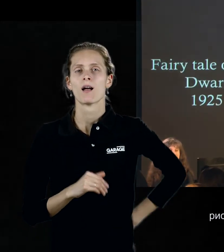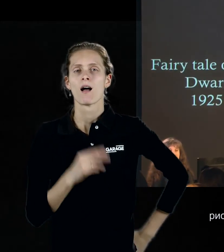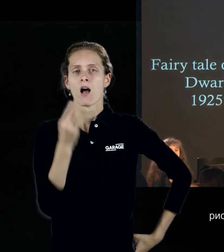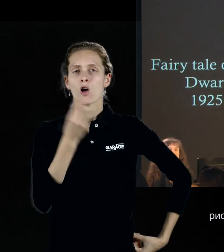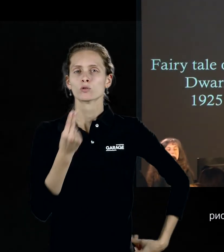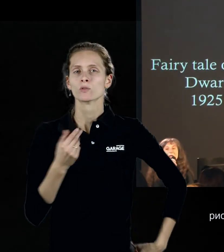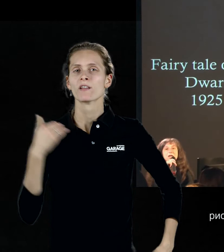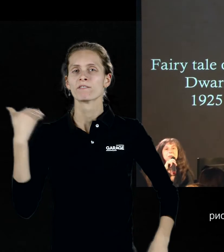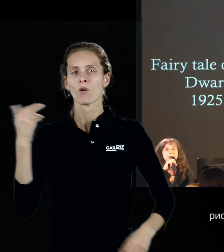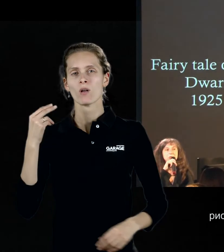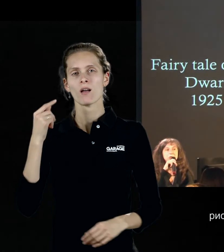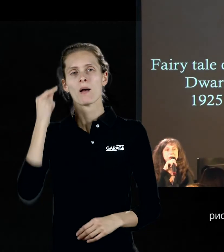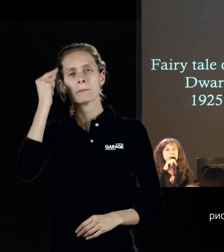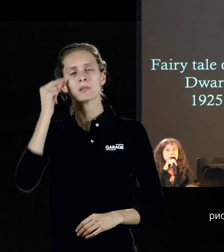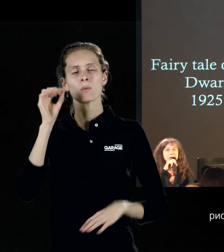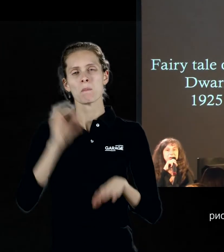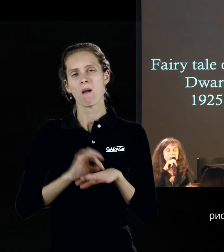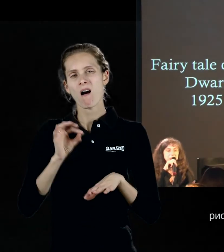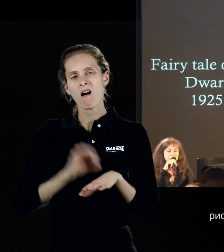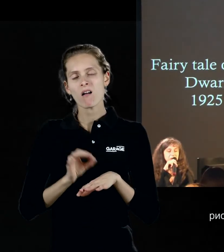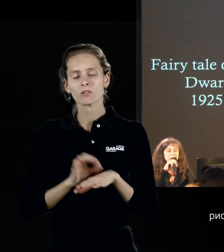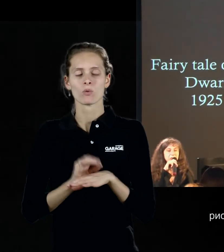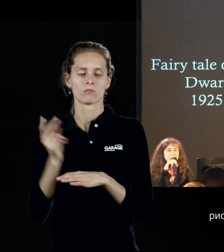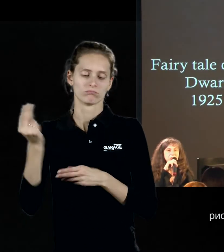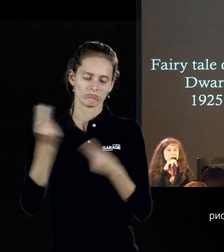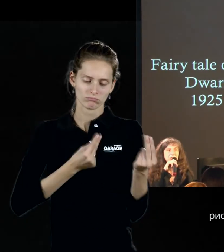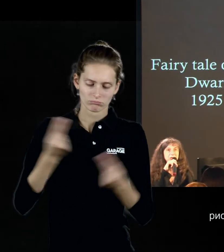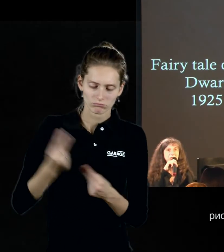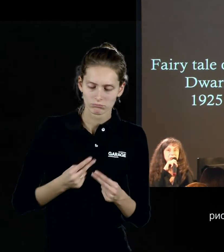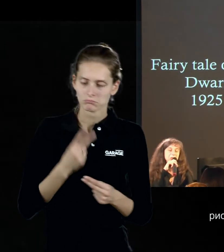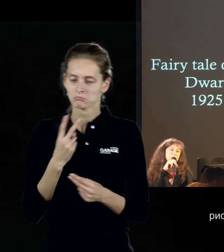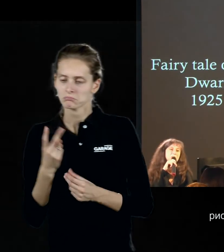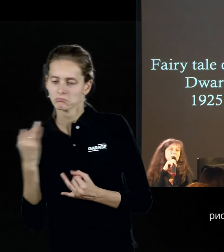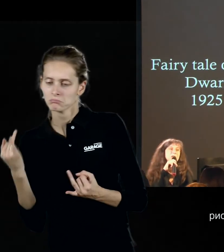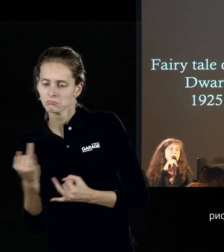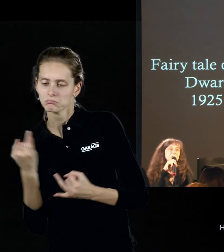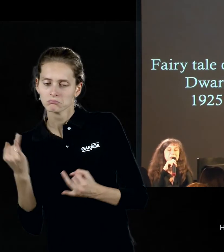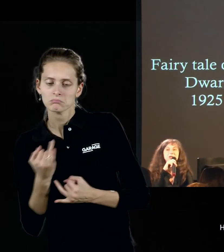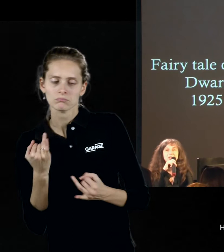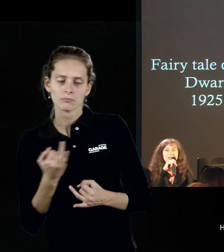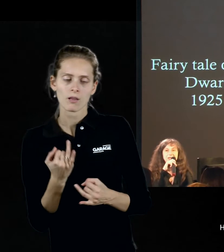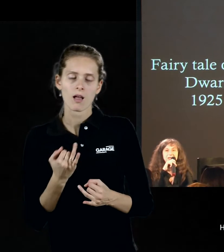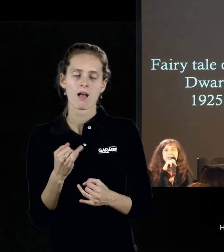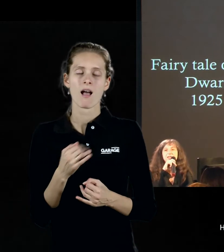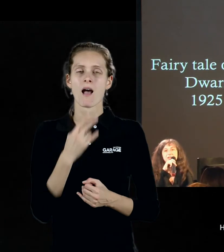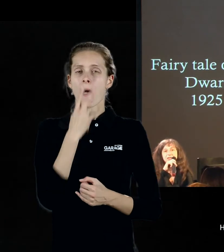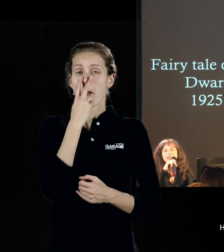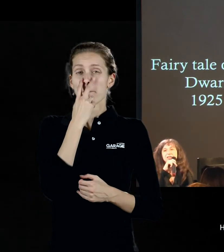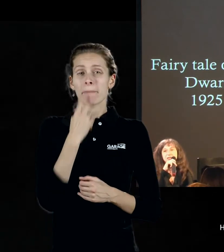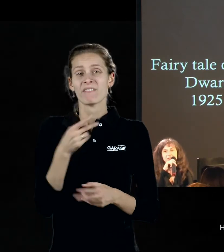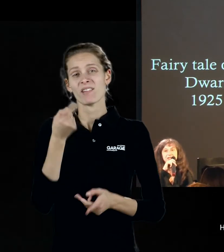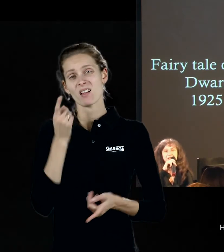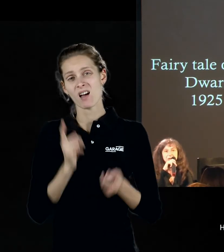клиник, душевнобольных. Потому что он считал, только, поскольку привычная реальность это не